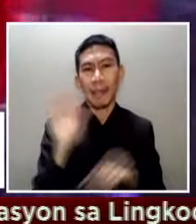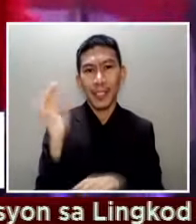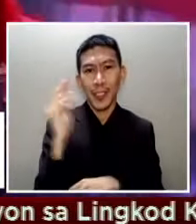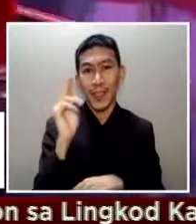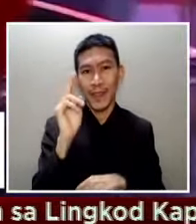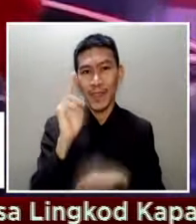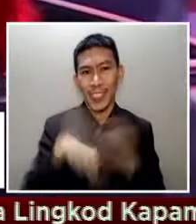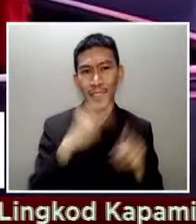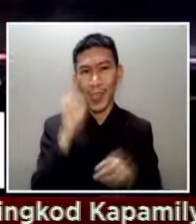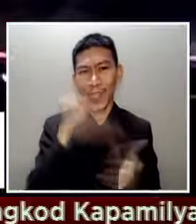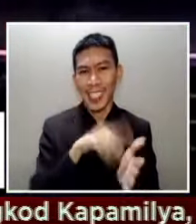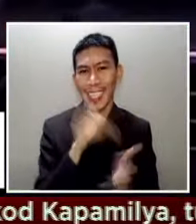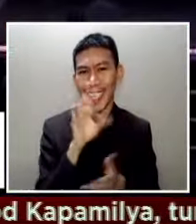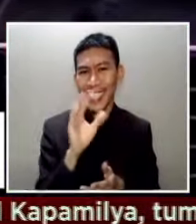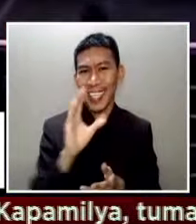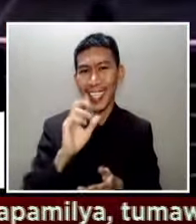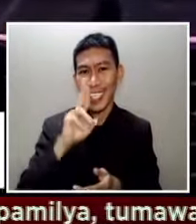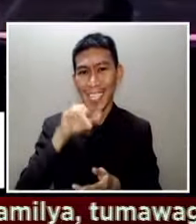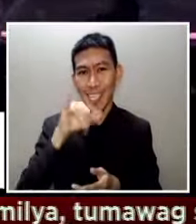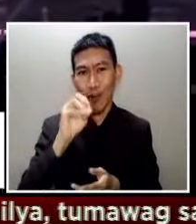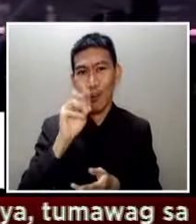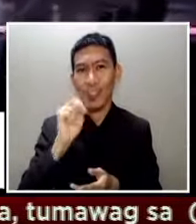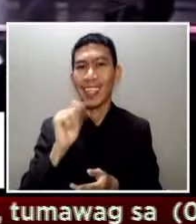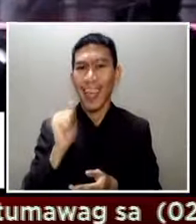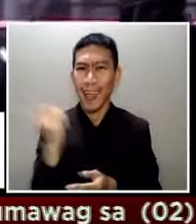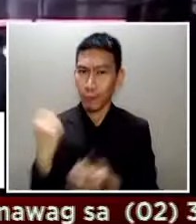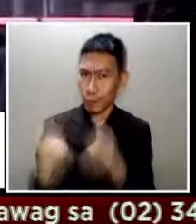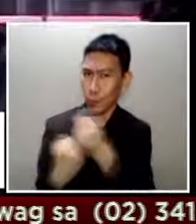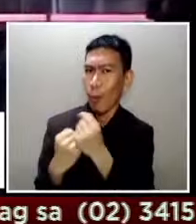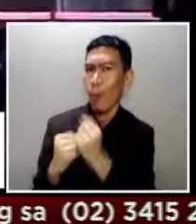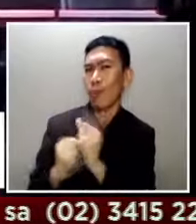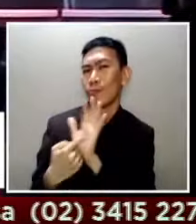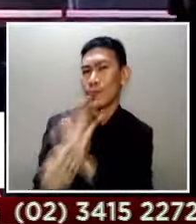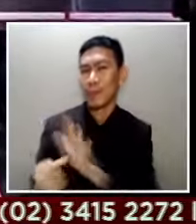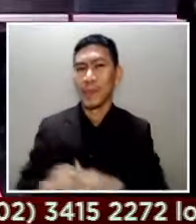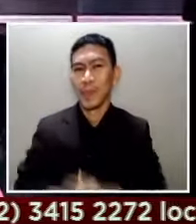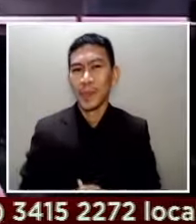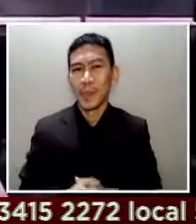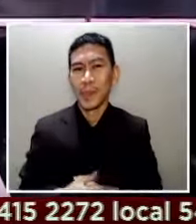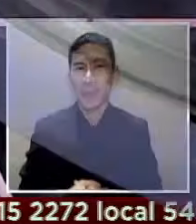Catriona Gray Diane Castillejo ABS CBN News